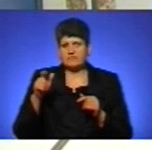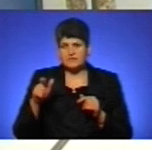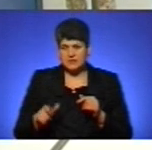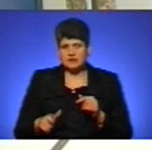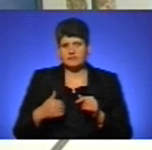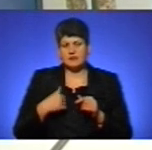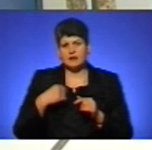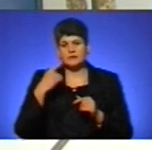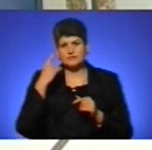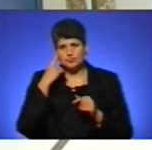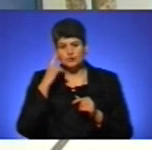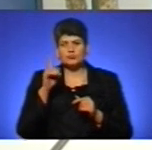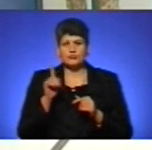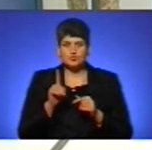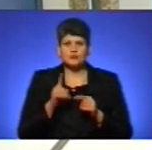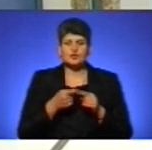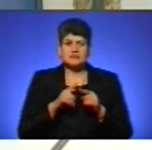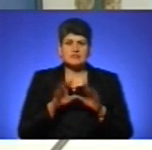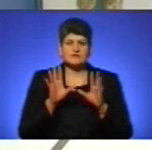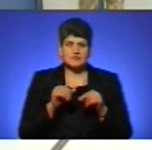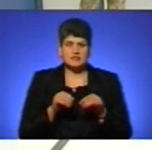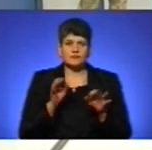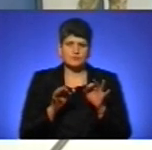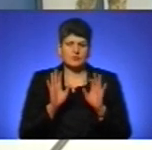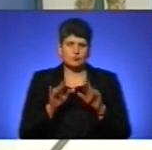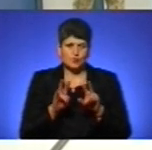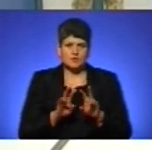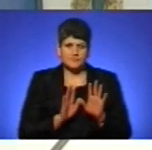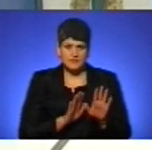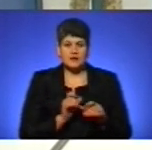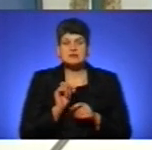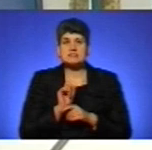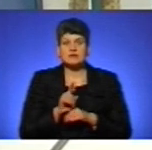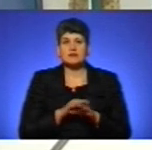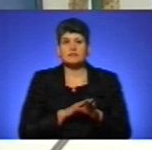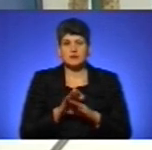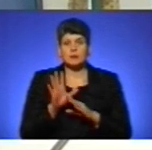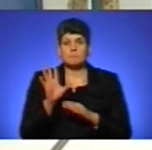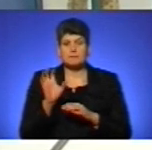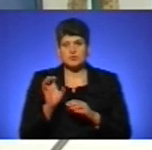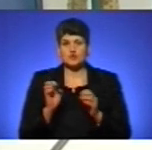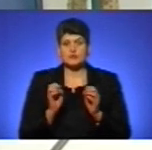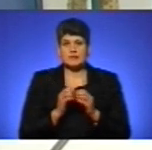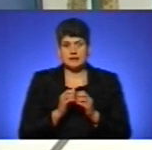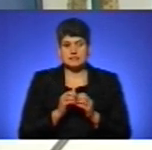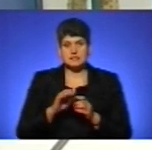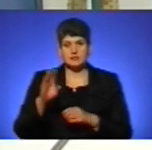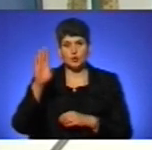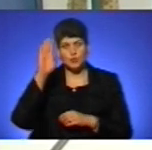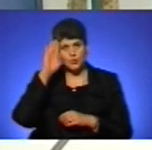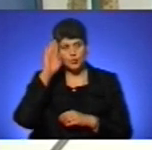в правовому полі це все буде розглянуто. Але завдання виконано. 510 юнаків